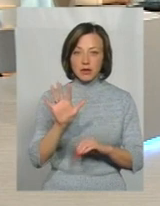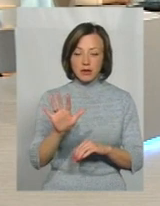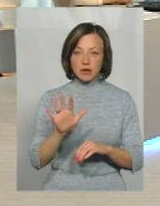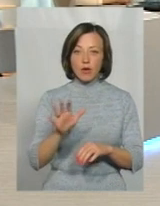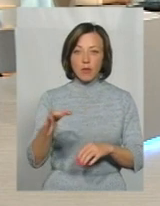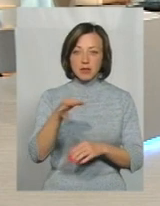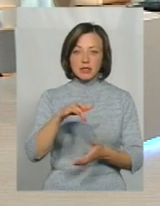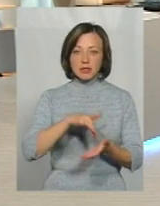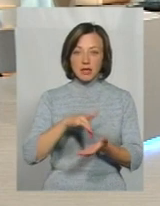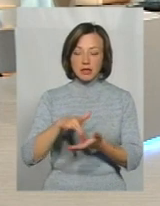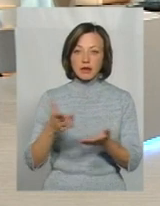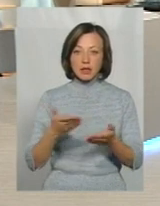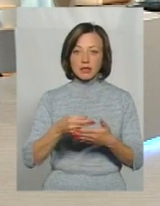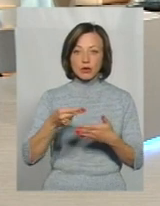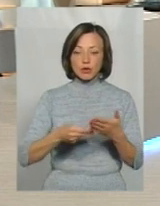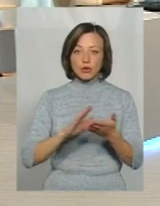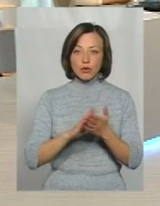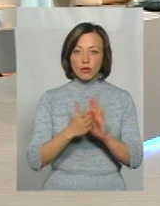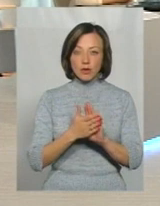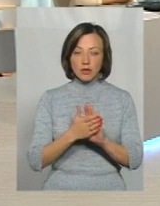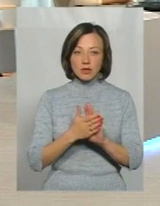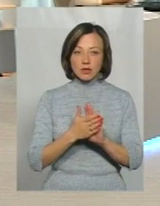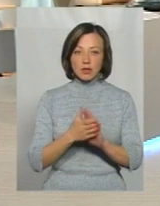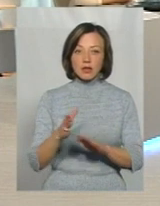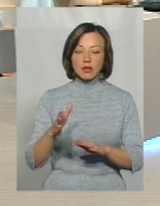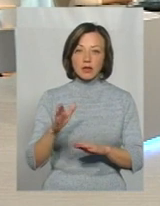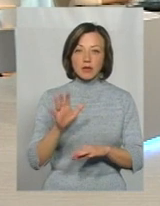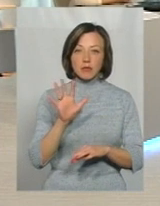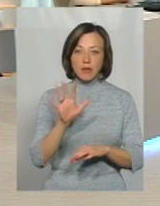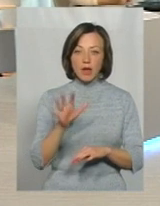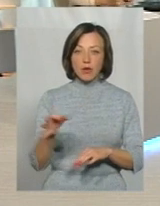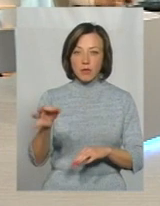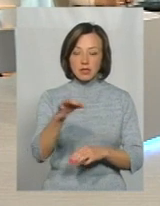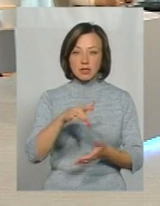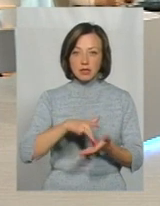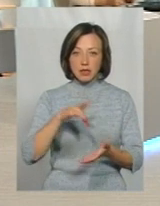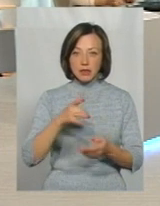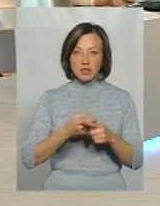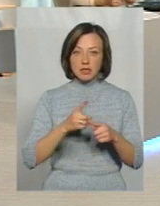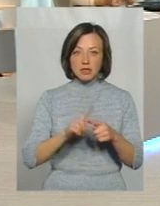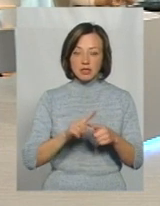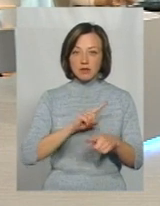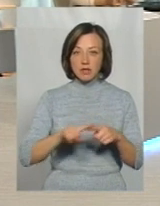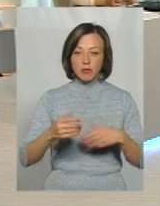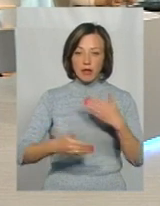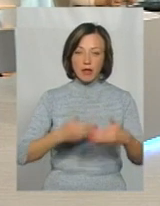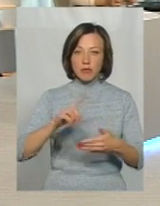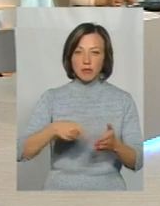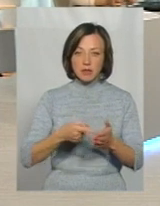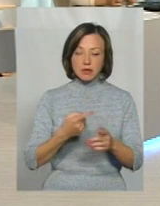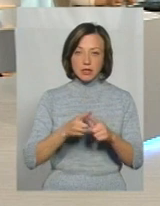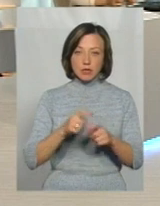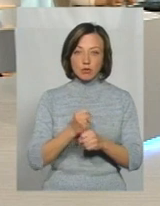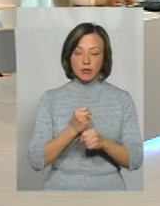обласних центрів, які заключили договір на СЗУ. На всю Україну лише п'ять обласних центрів. І це швидкими темпами місто це освоїло і